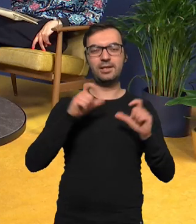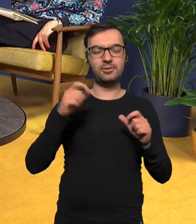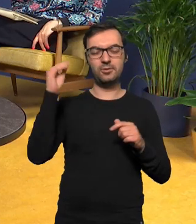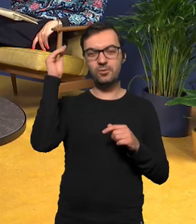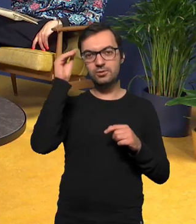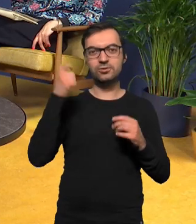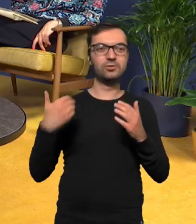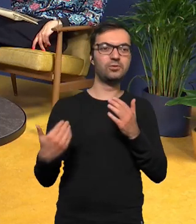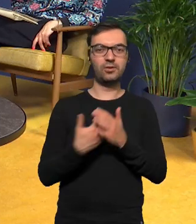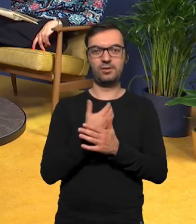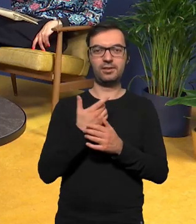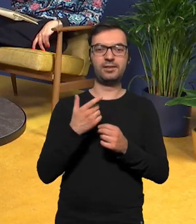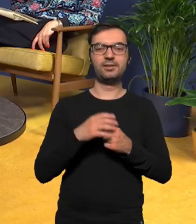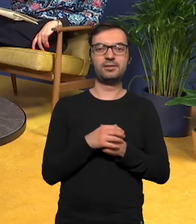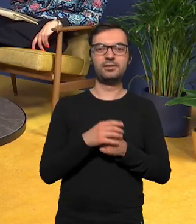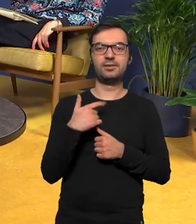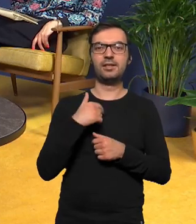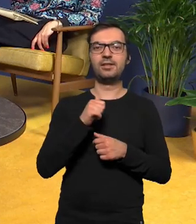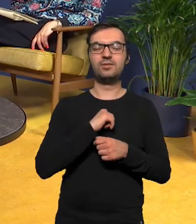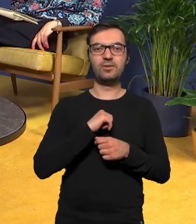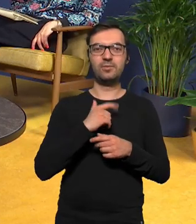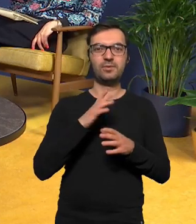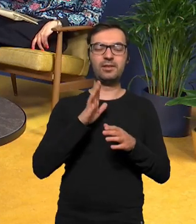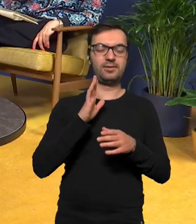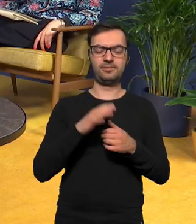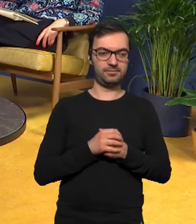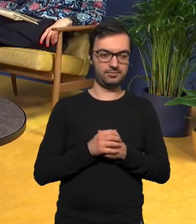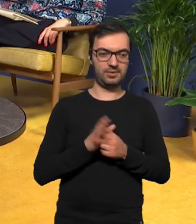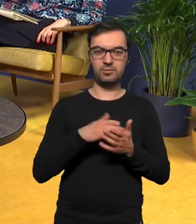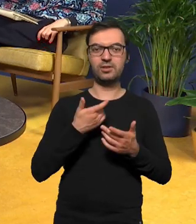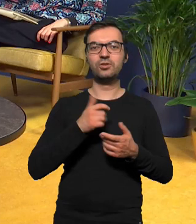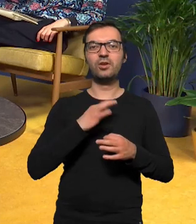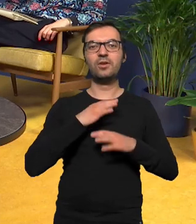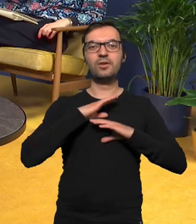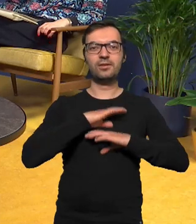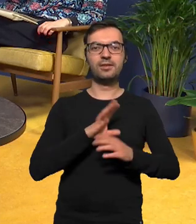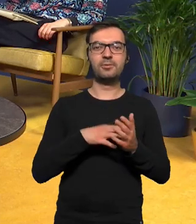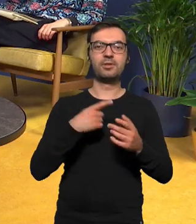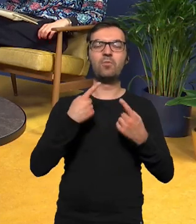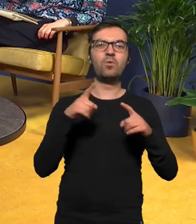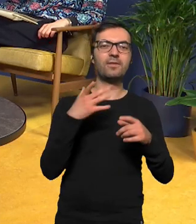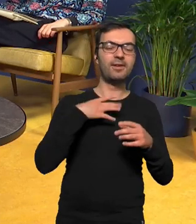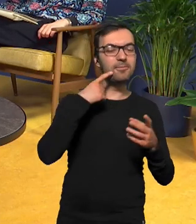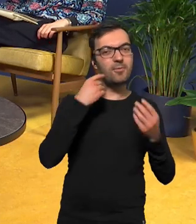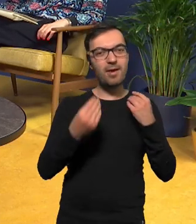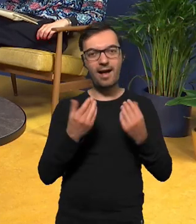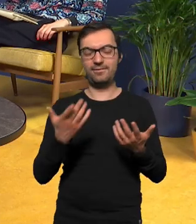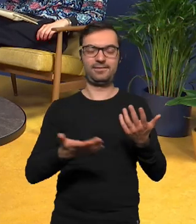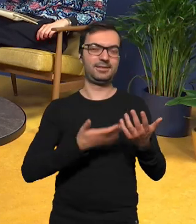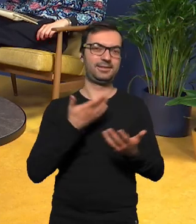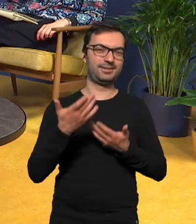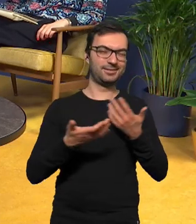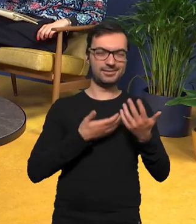rzeczy które gdzieś tam zabito we mnie zabiłem sam jak jak taka zabawa muzyką jak po prostu